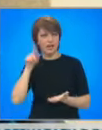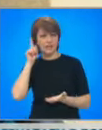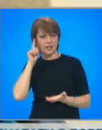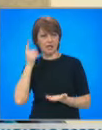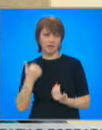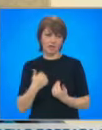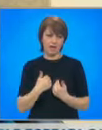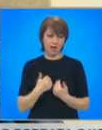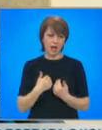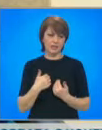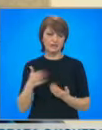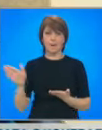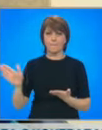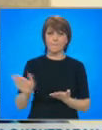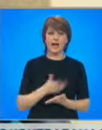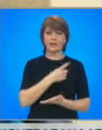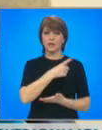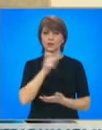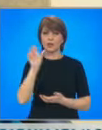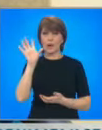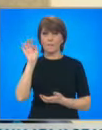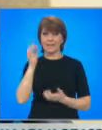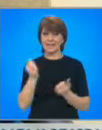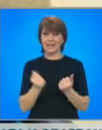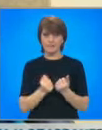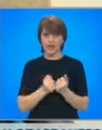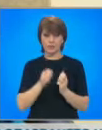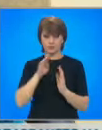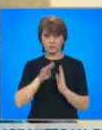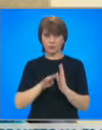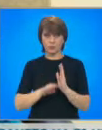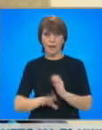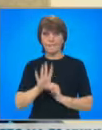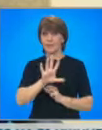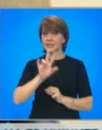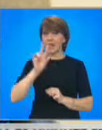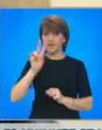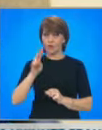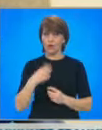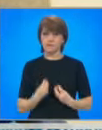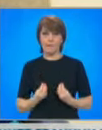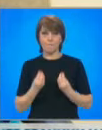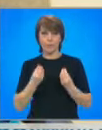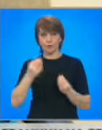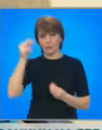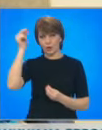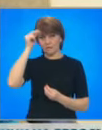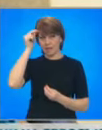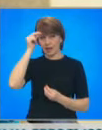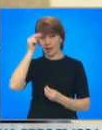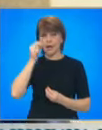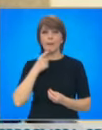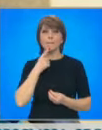махнах от 150-то място, паднах на 52-то място. В момента и сме по-добри от България. Вика,